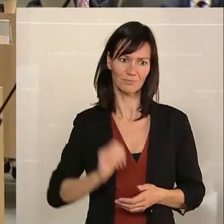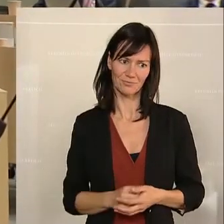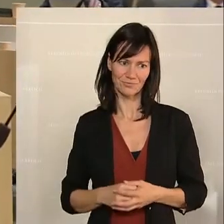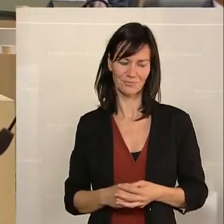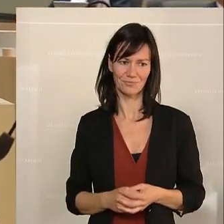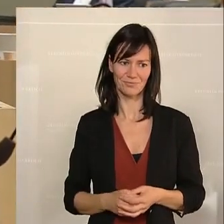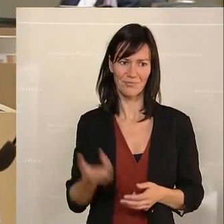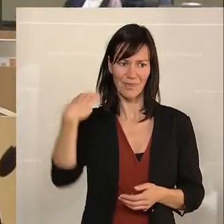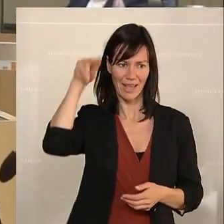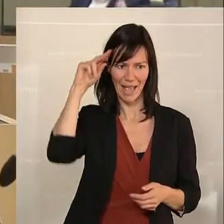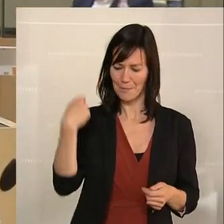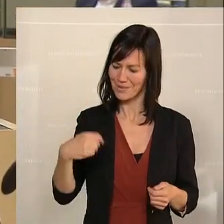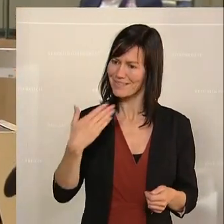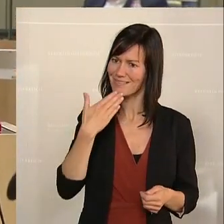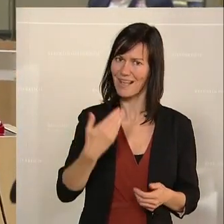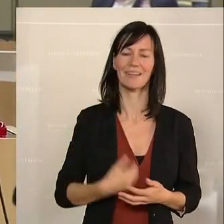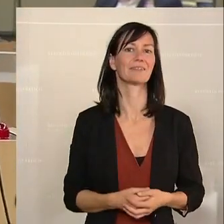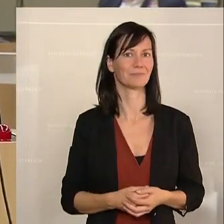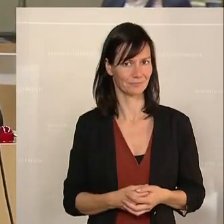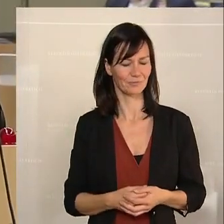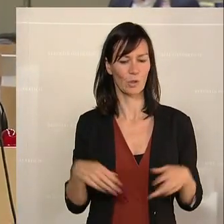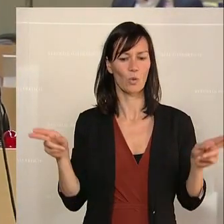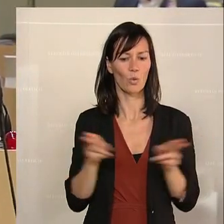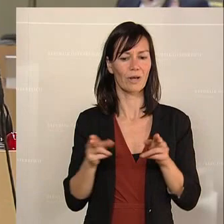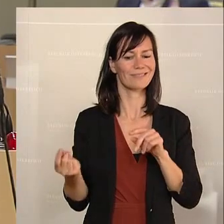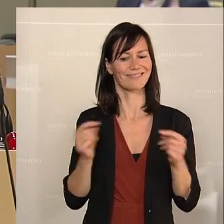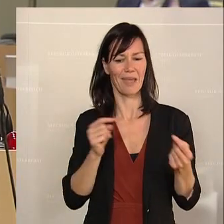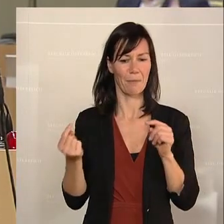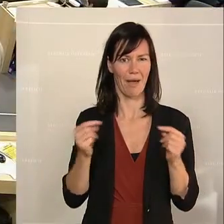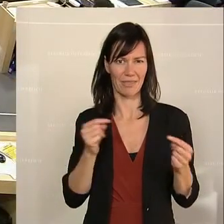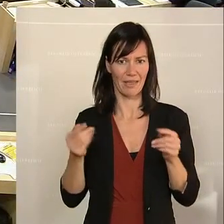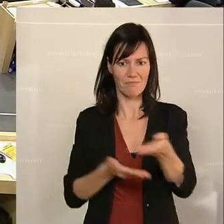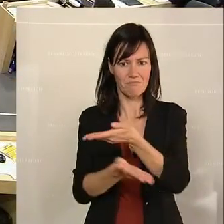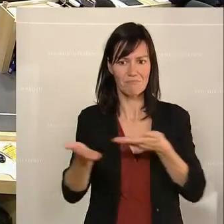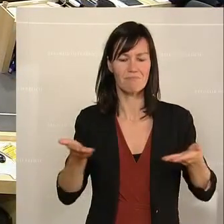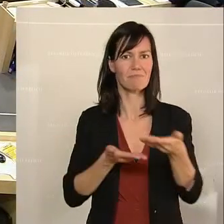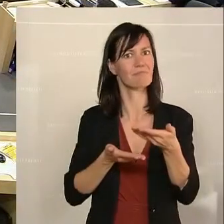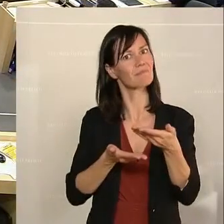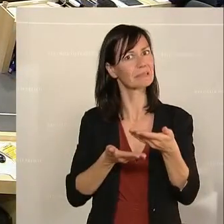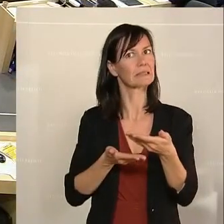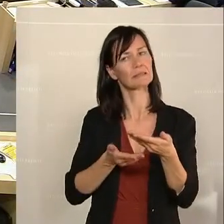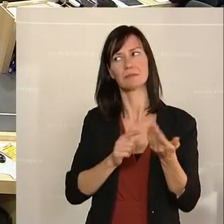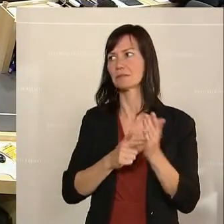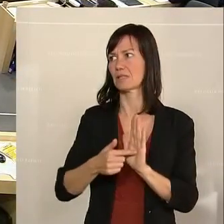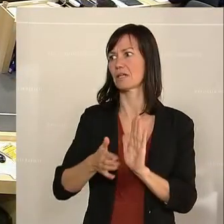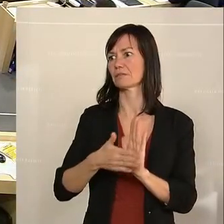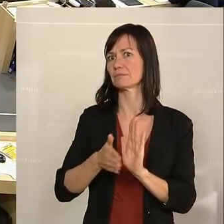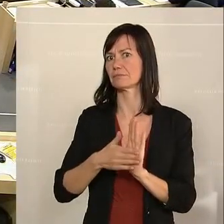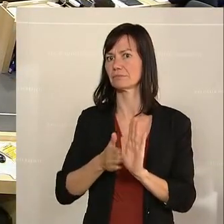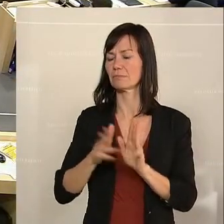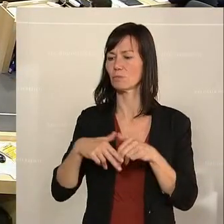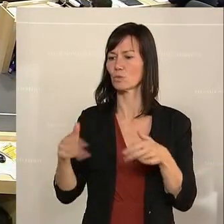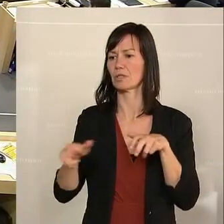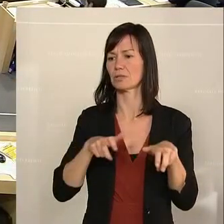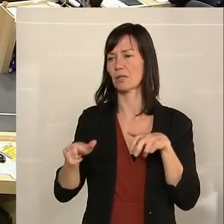Danke, Herr Präsident. Der Beginn dieser kurzen Debatte ist ein Sinnbild für unsere Bundesregierung. Man kann sie nach links wenden, man kann sie nach rechts wenden,